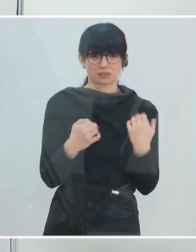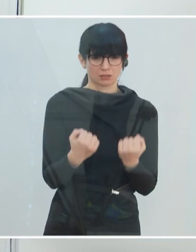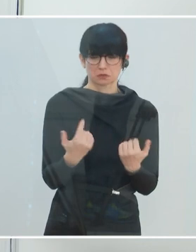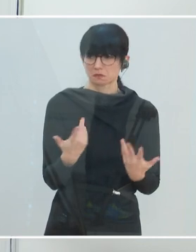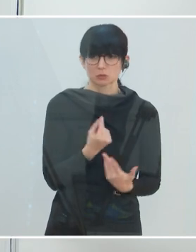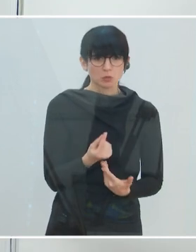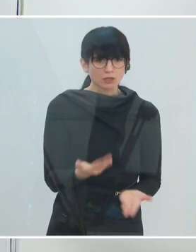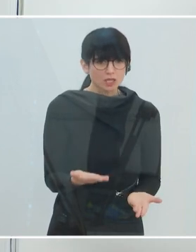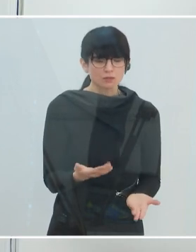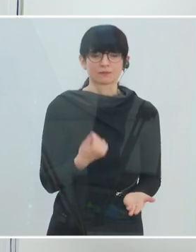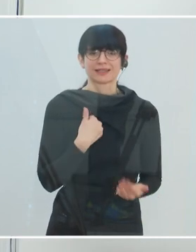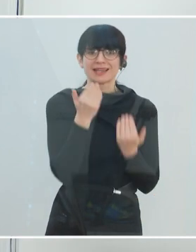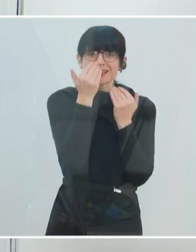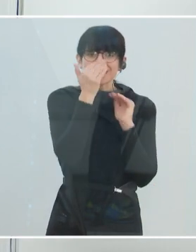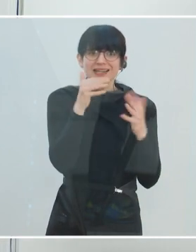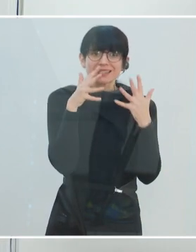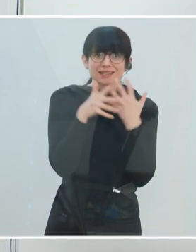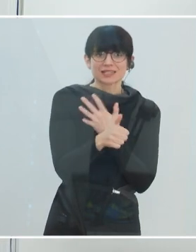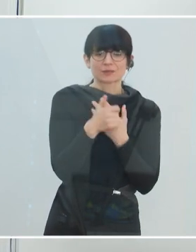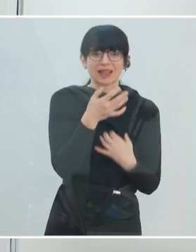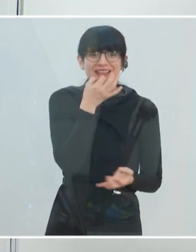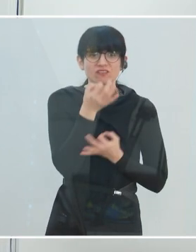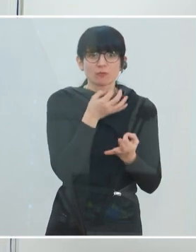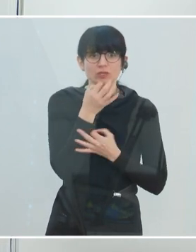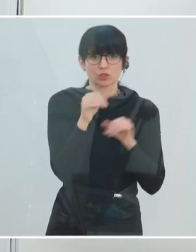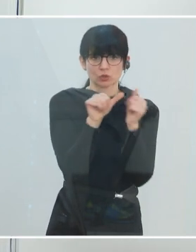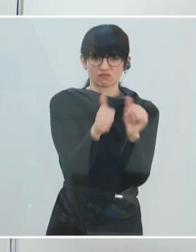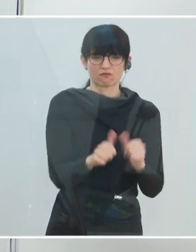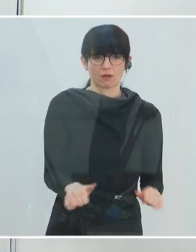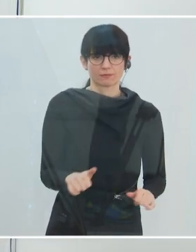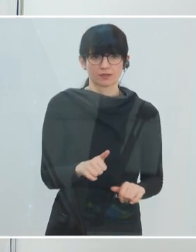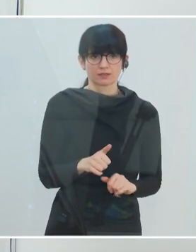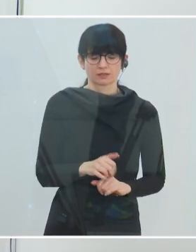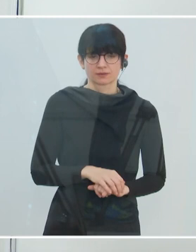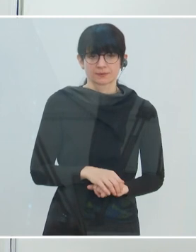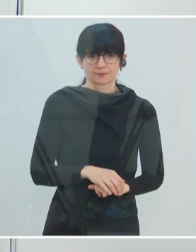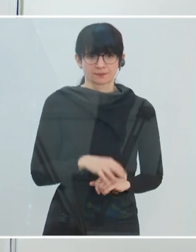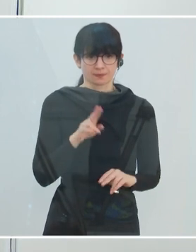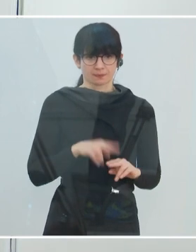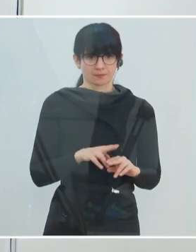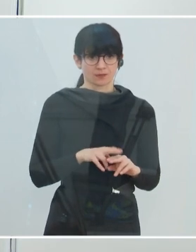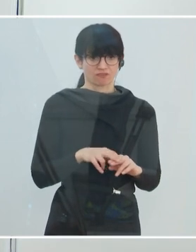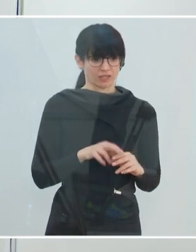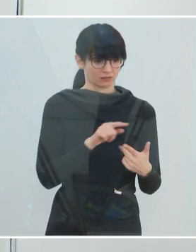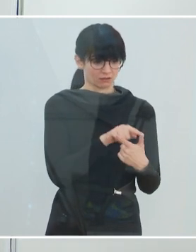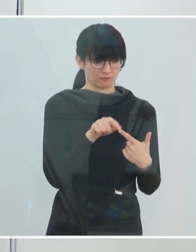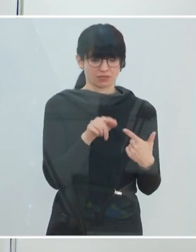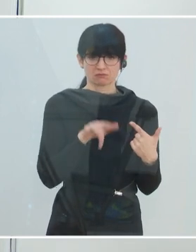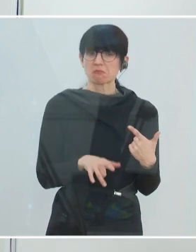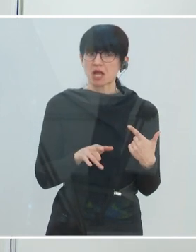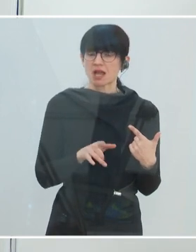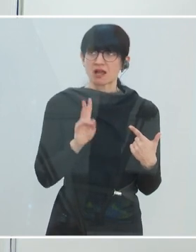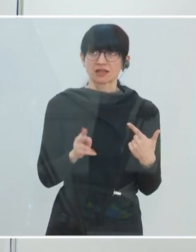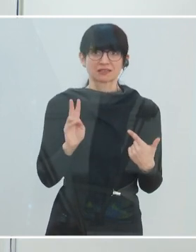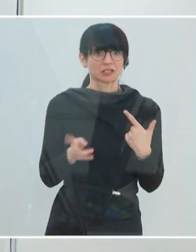Sicherheit meinen wir eine ehrliche, transparente Information. Das ist ganz wichtig. Wenn Leute jetzt eine gute innere und äußere Sicherheit haben, kommen sie besser